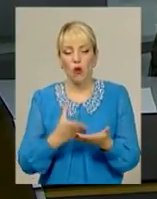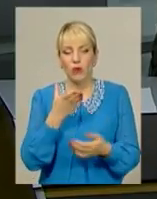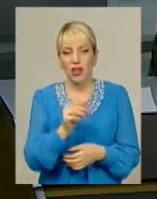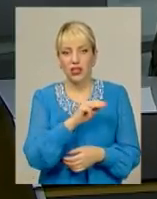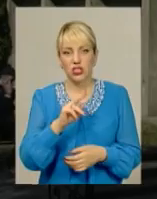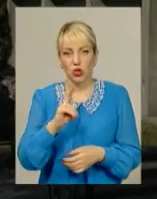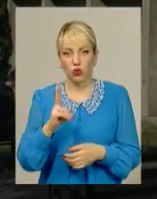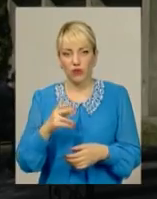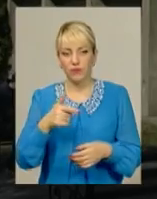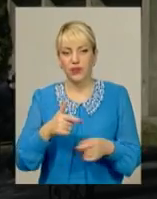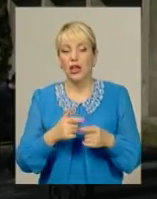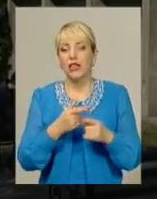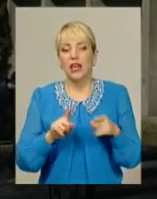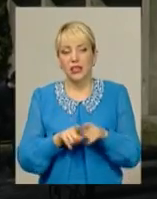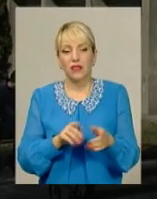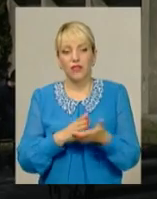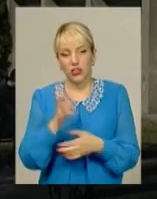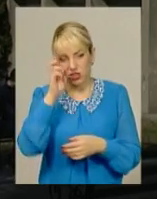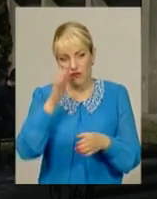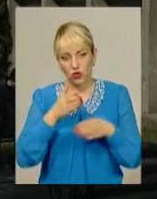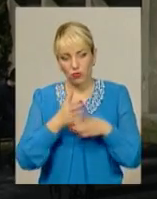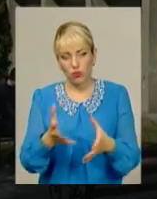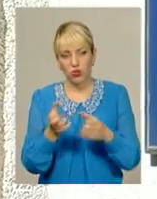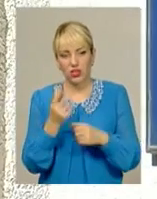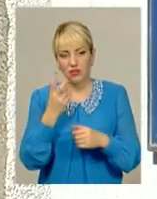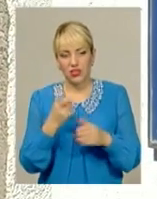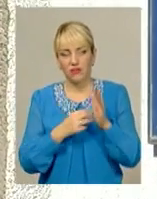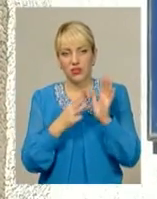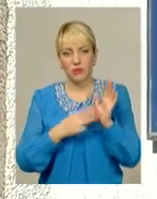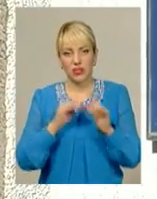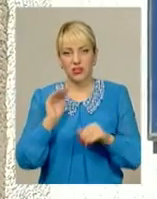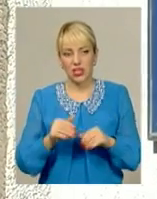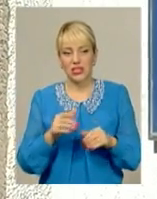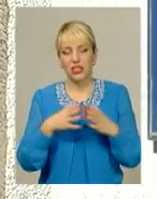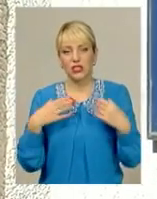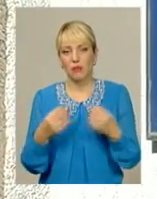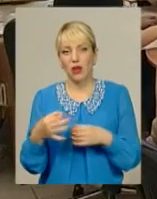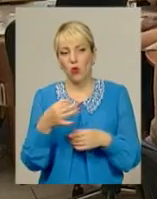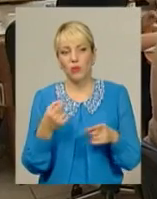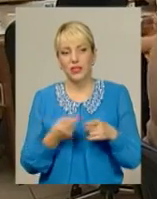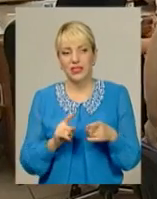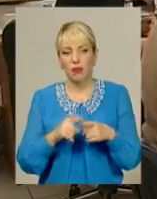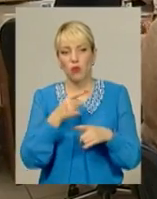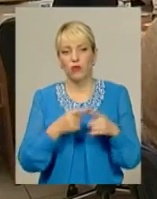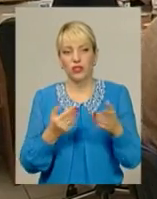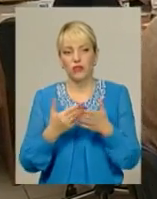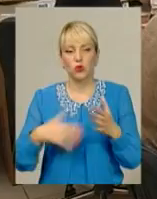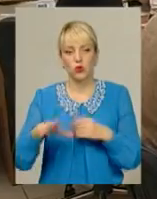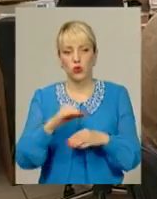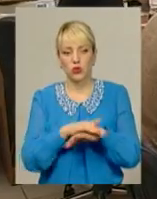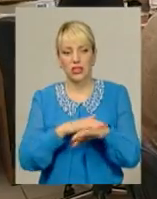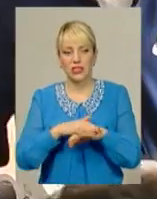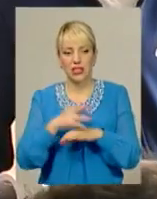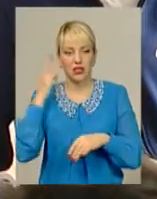послуг. Такий вид державної допомоги вже отримали 218 тисяч сімей області, а це майже половина від усього населення